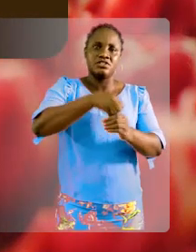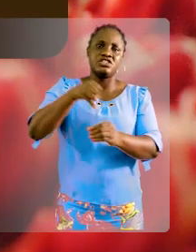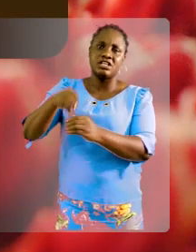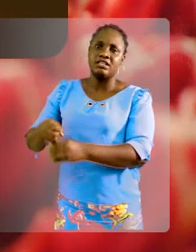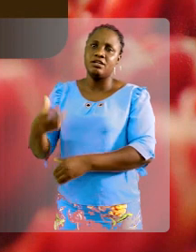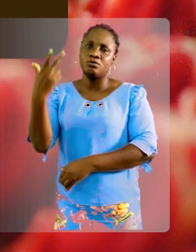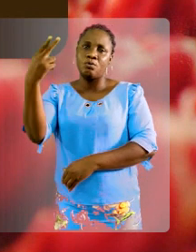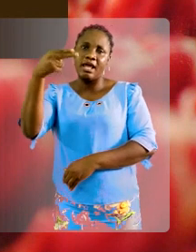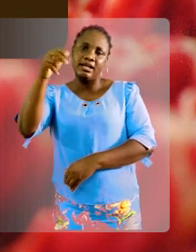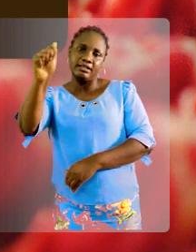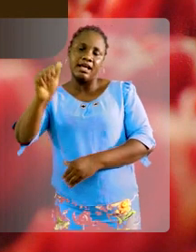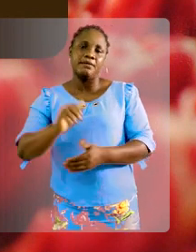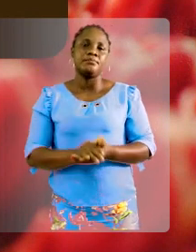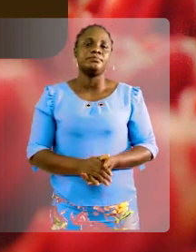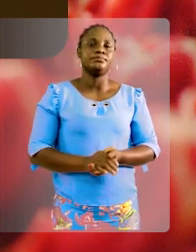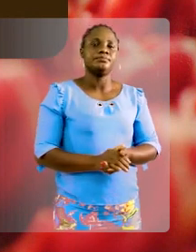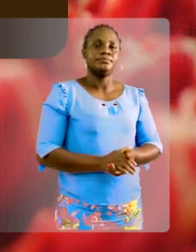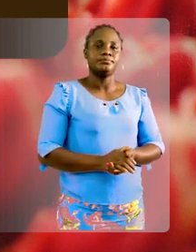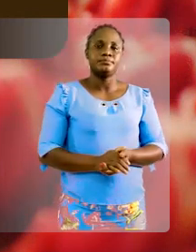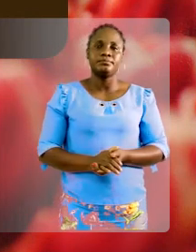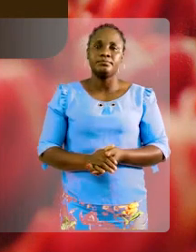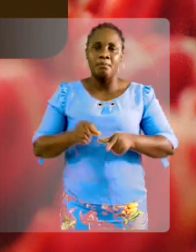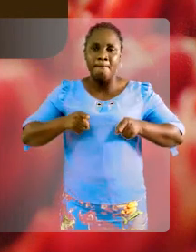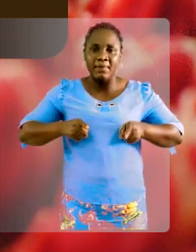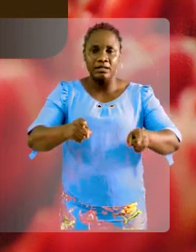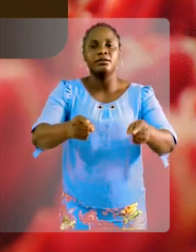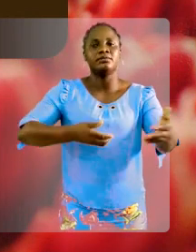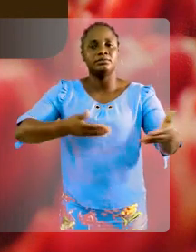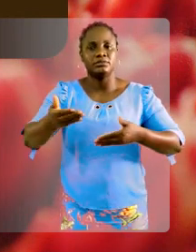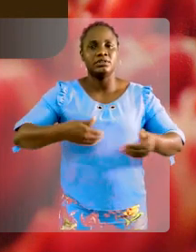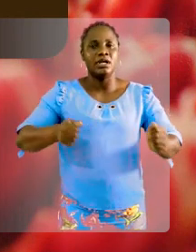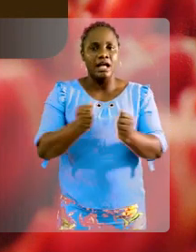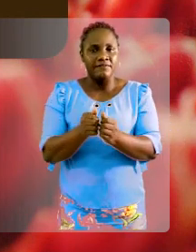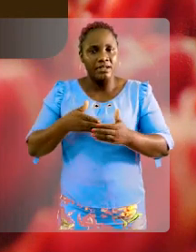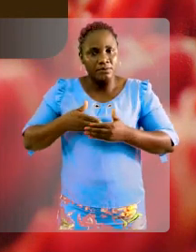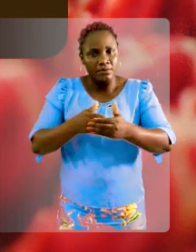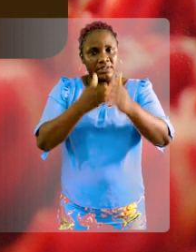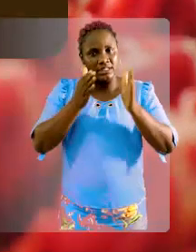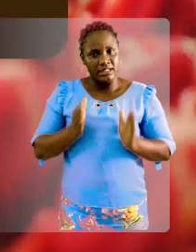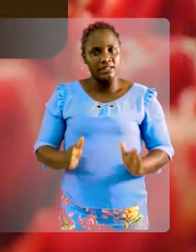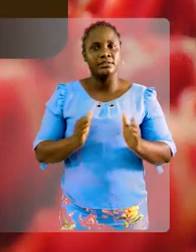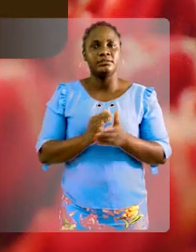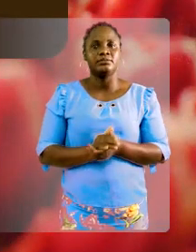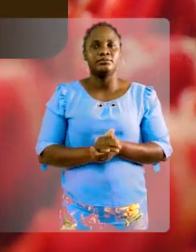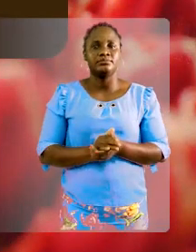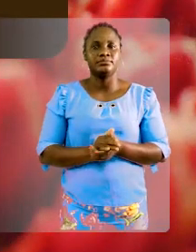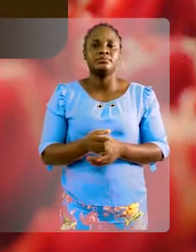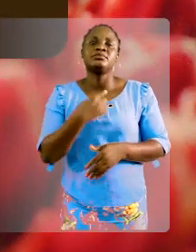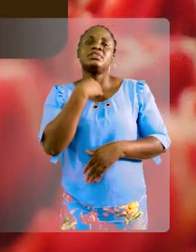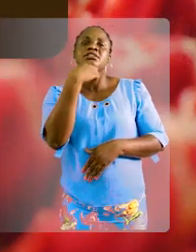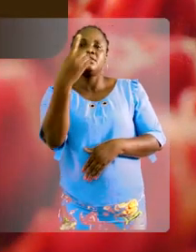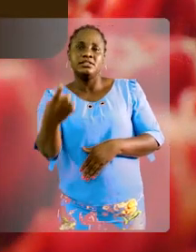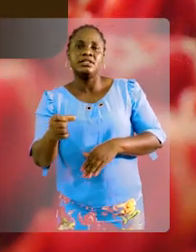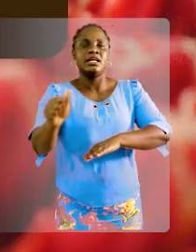Trois hectares. À l'occasion d'un entretien avec le guide, celui-ci